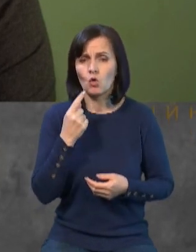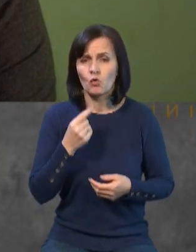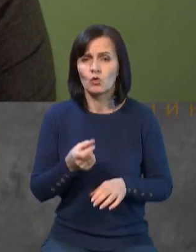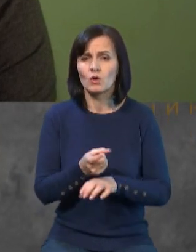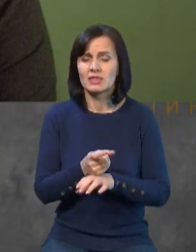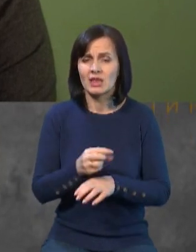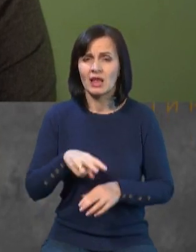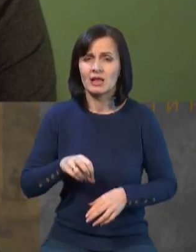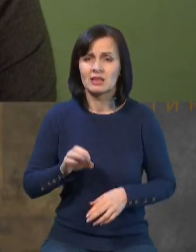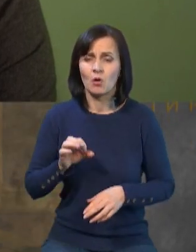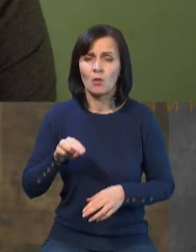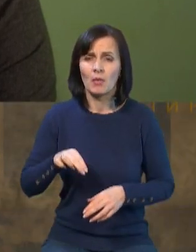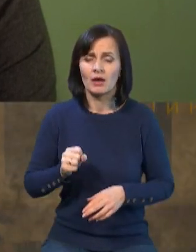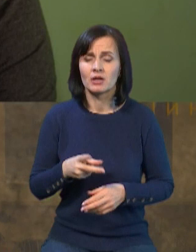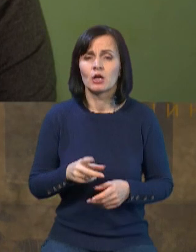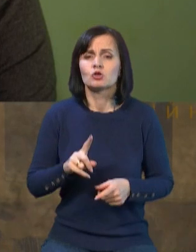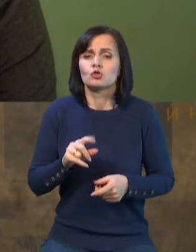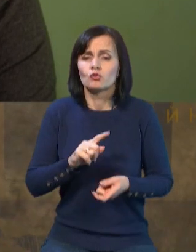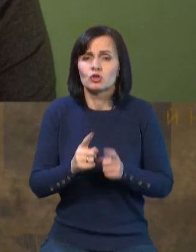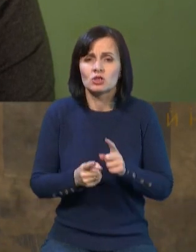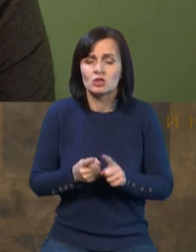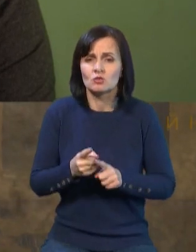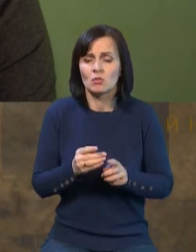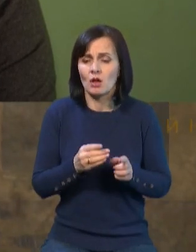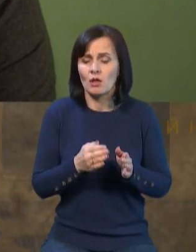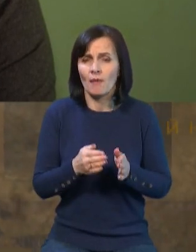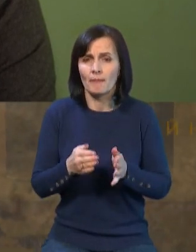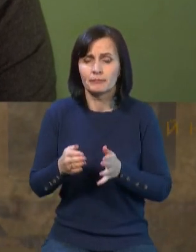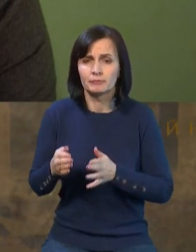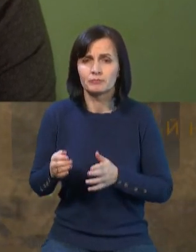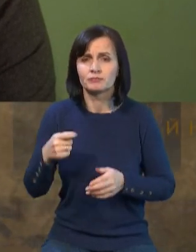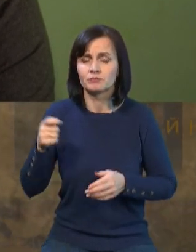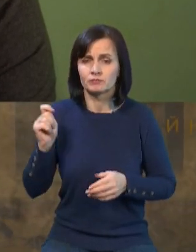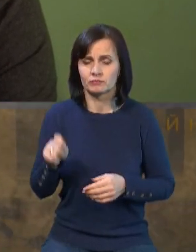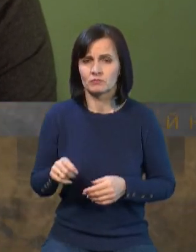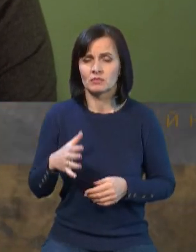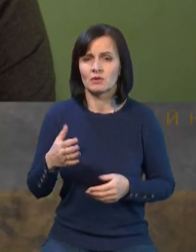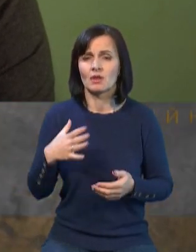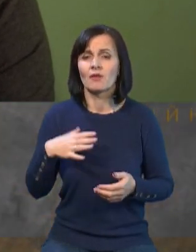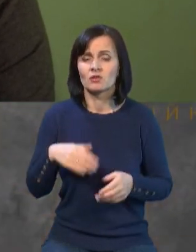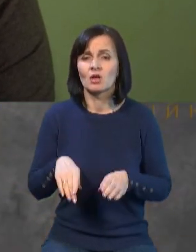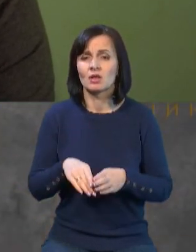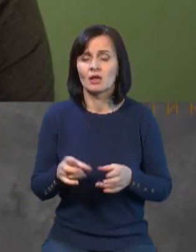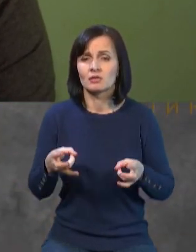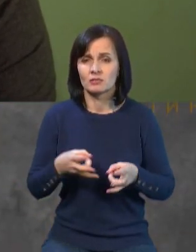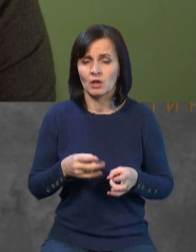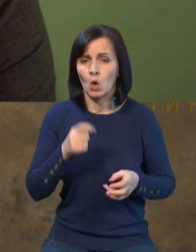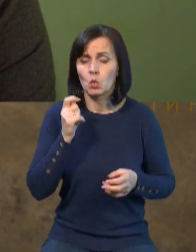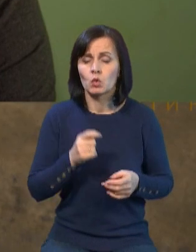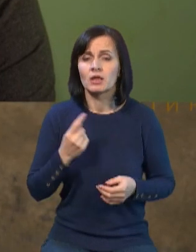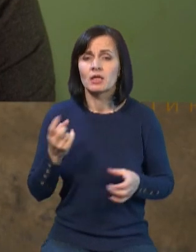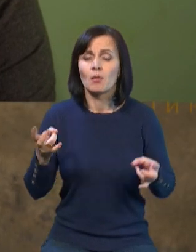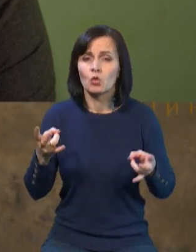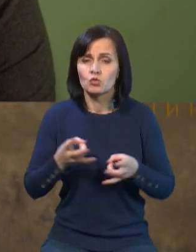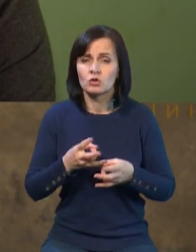ході війни, чому вони так необхідні Україні? В Україні необхідні при чергу західні машини і мова повинна йти